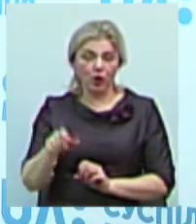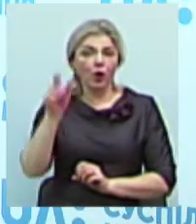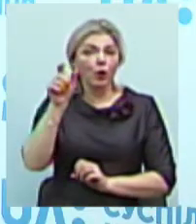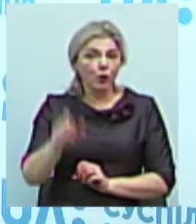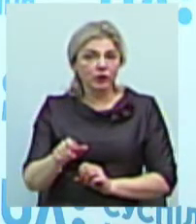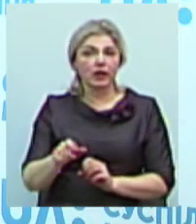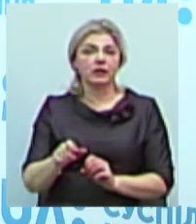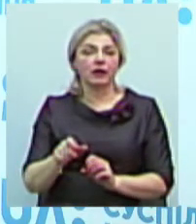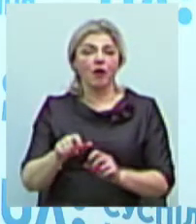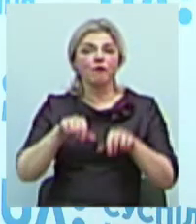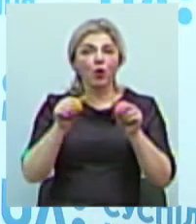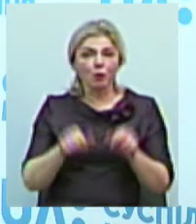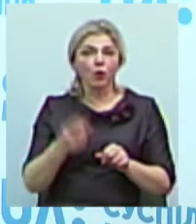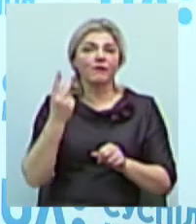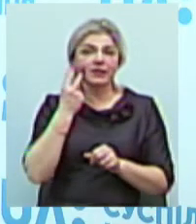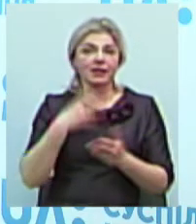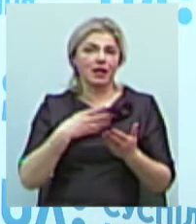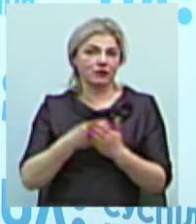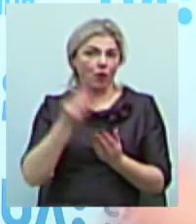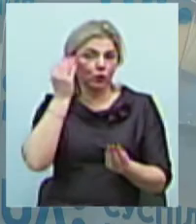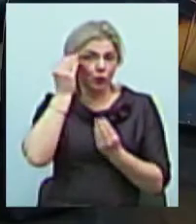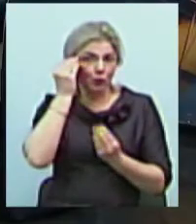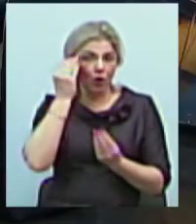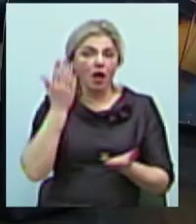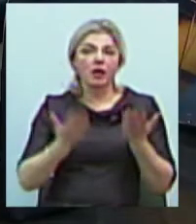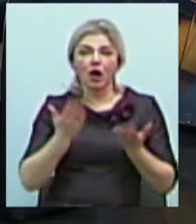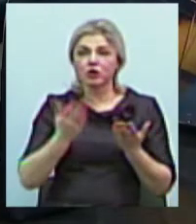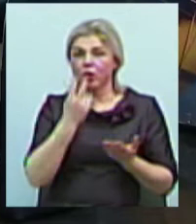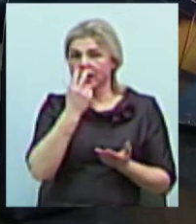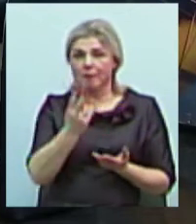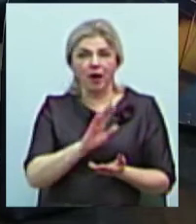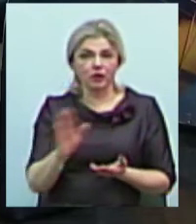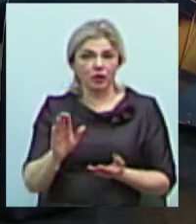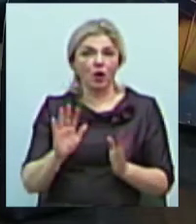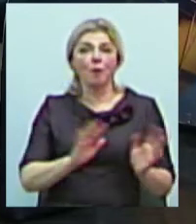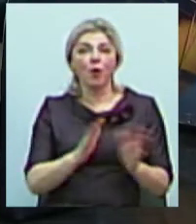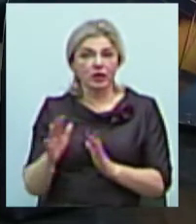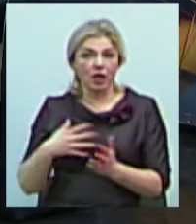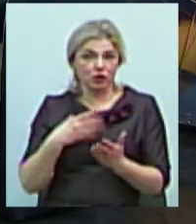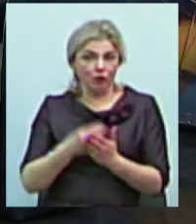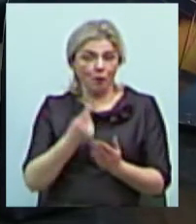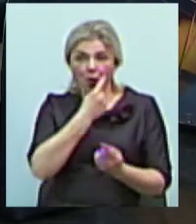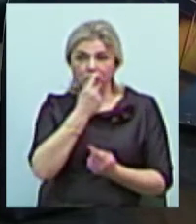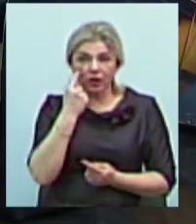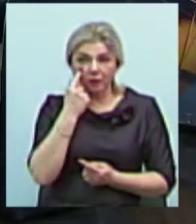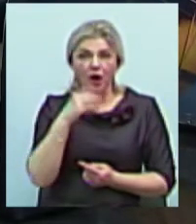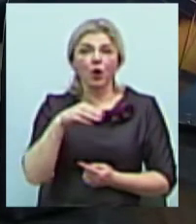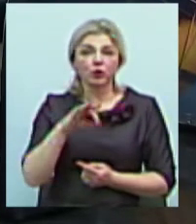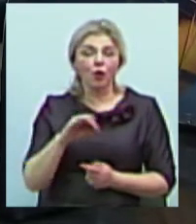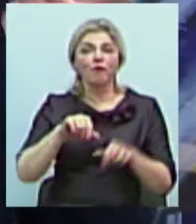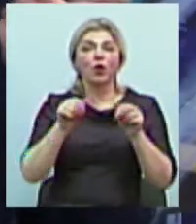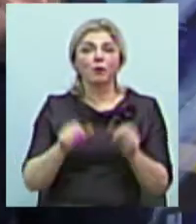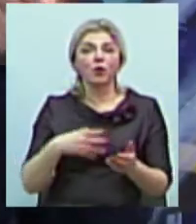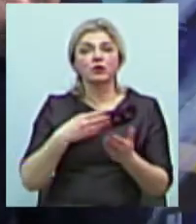завжди формує свою думку. Якщо вона не бачить подію своїми очима, то вона формує думку на основі